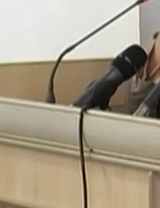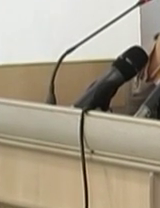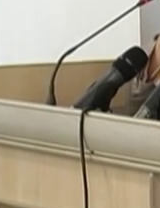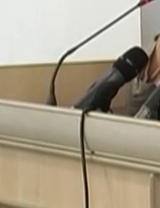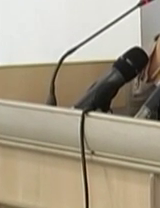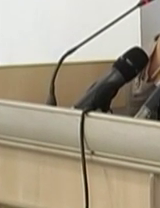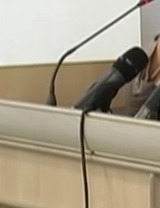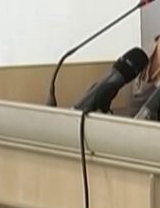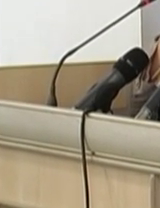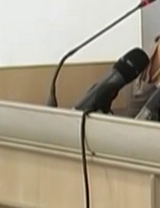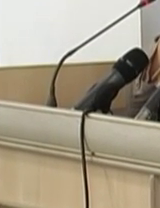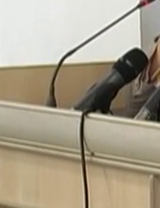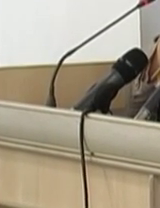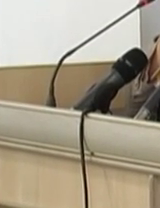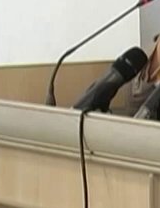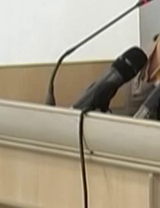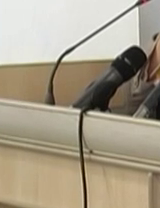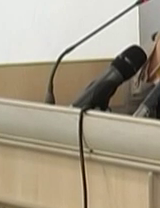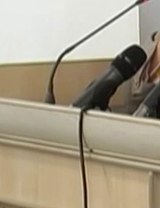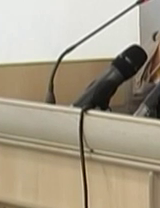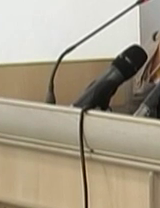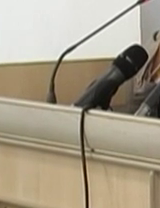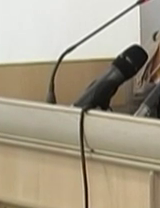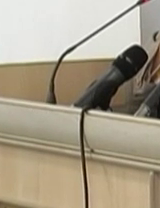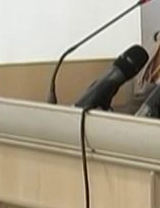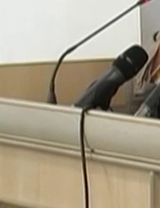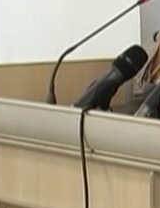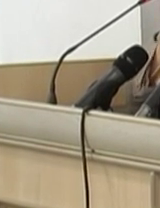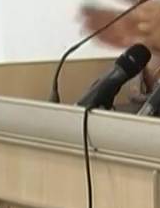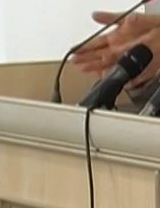Ну вже зняли А, Прусай, я не знаю